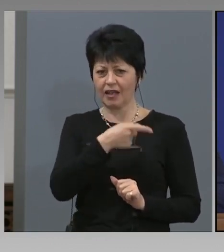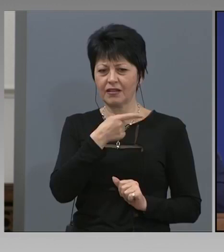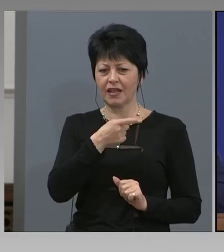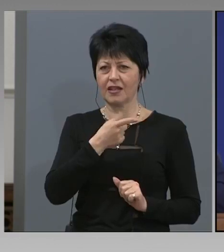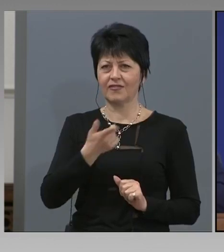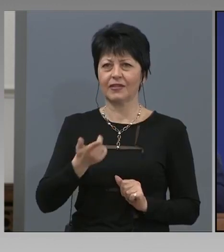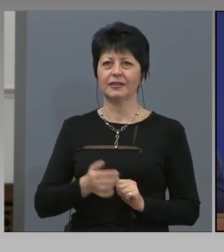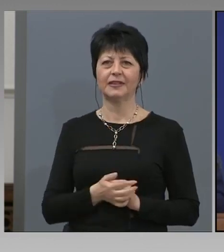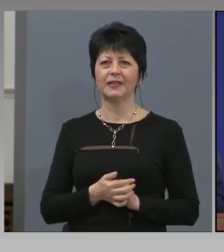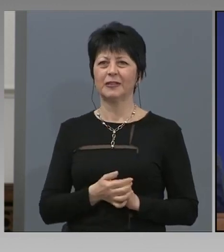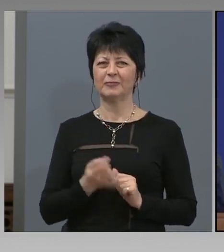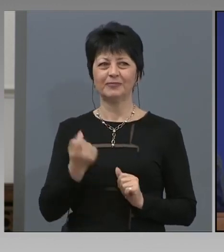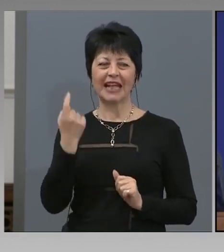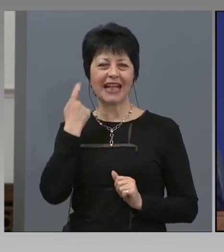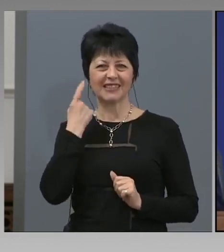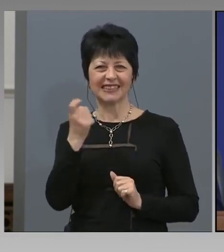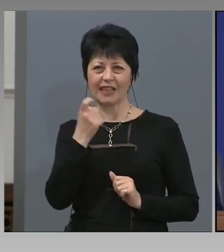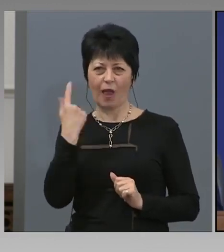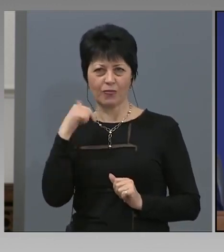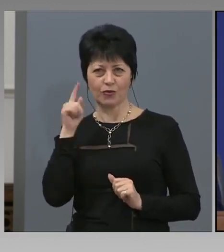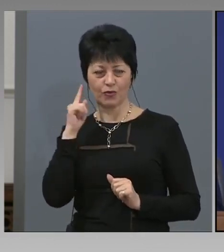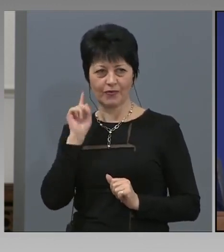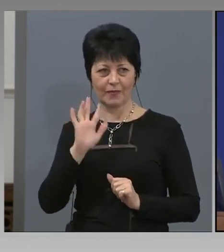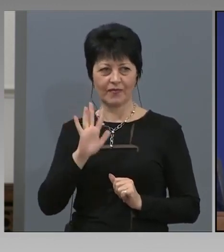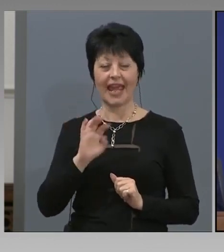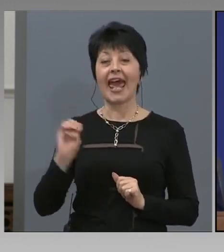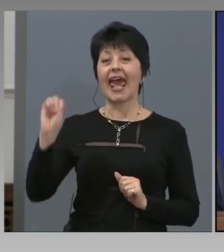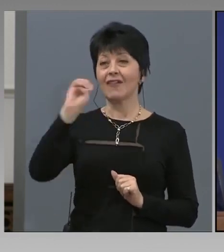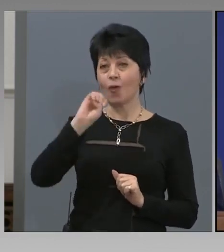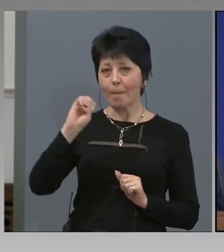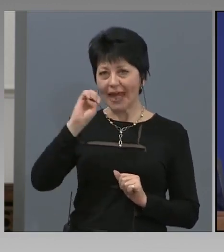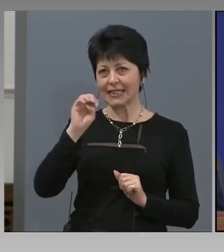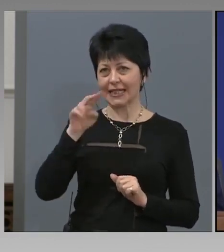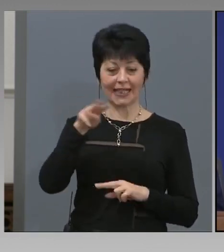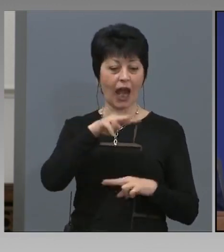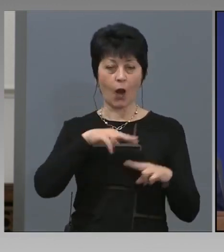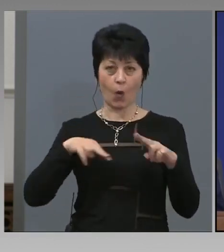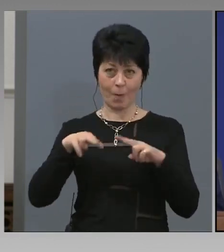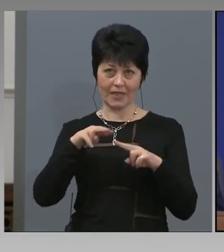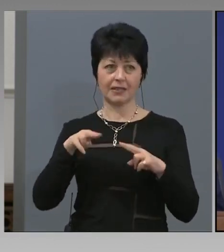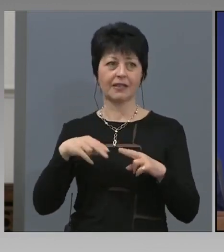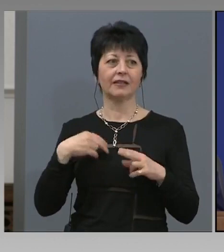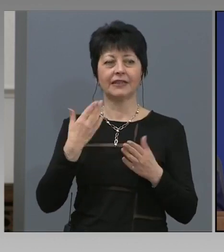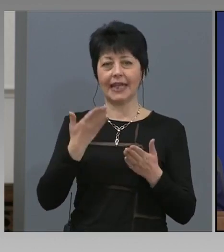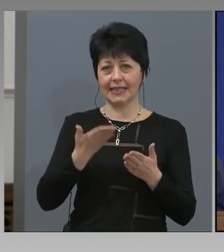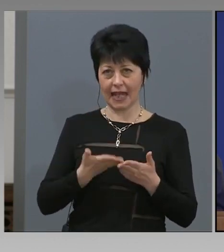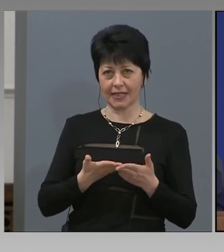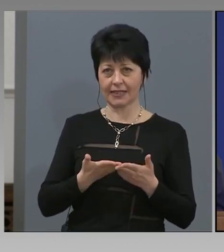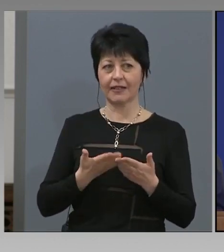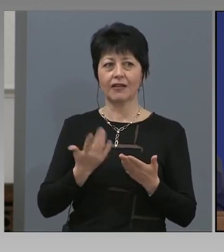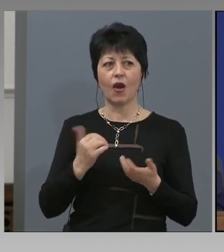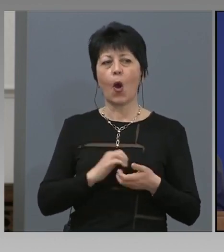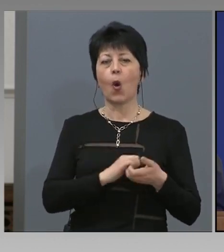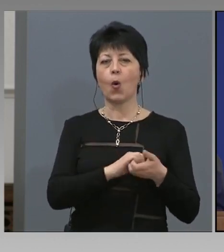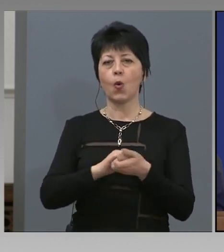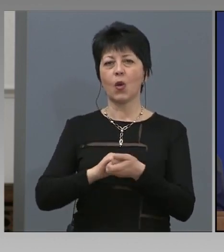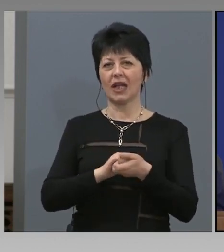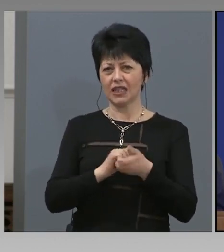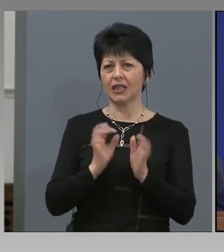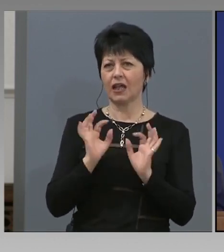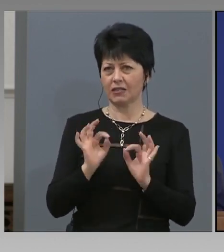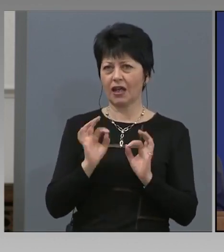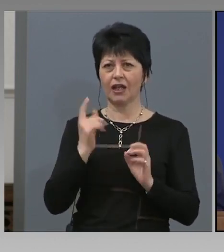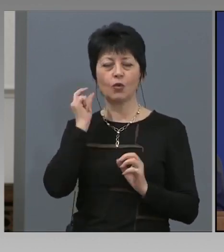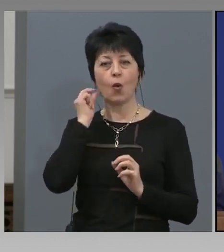много канти, затова не те чумам добър? Европейската комисия излезе с... Да, а втората организация, като ОЕФа, например,